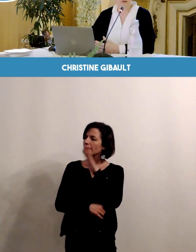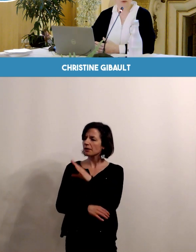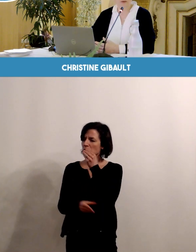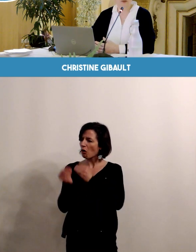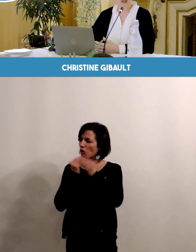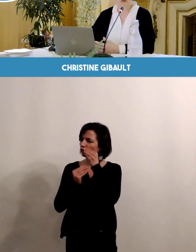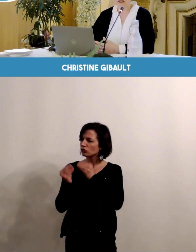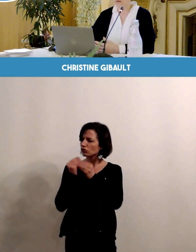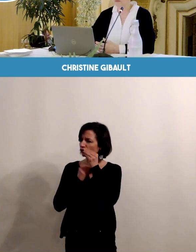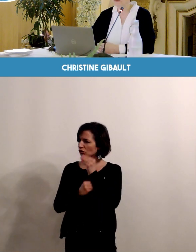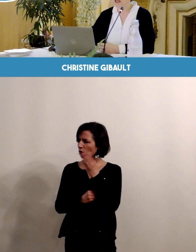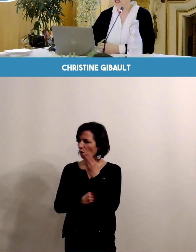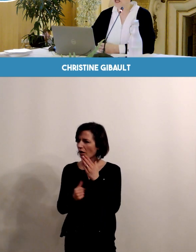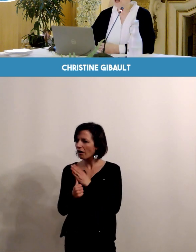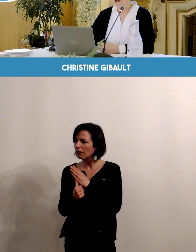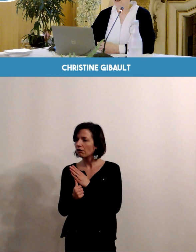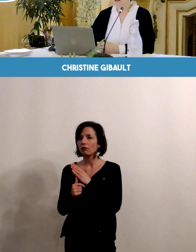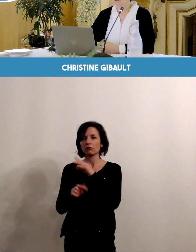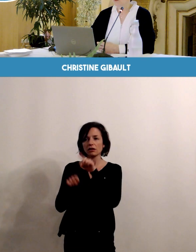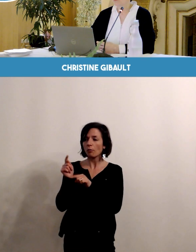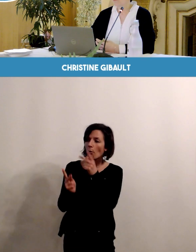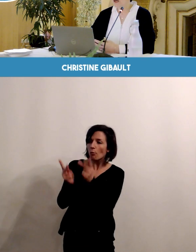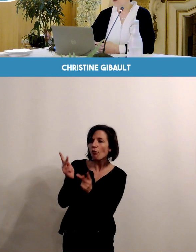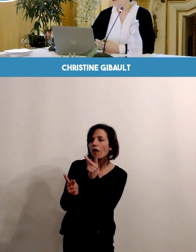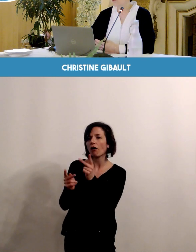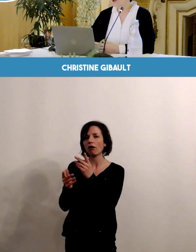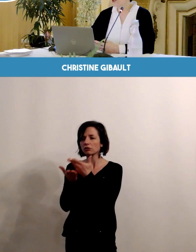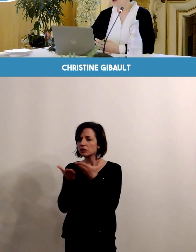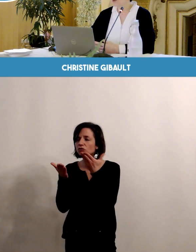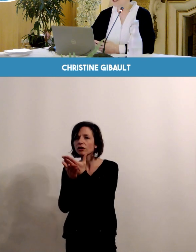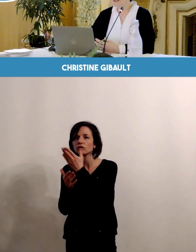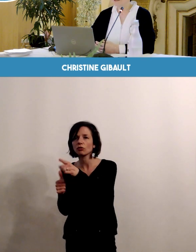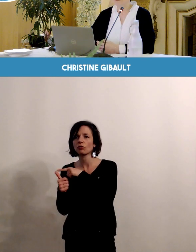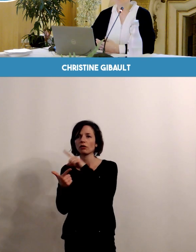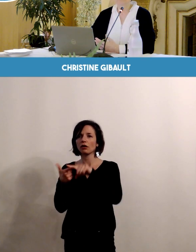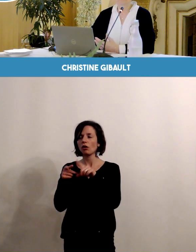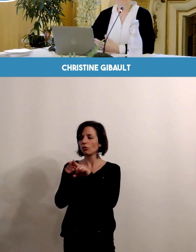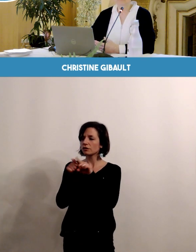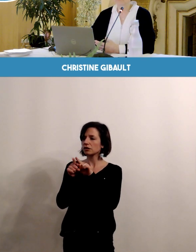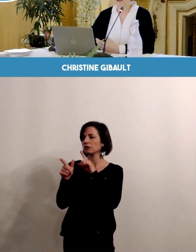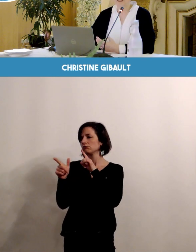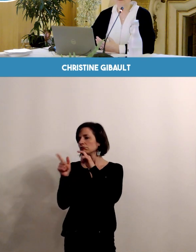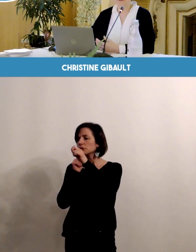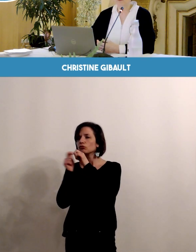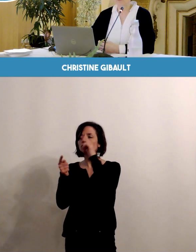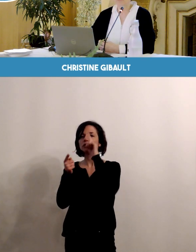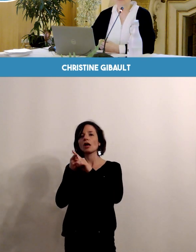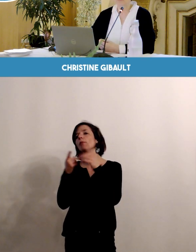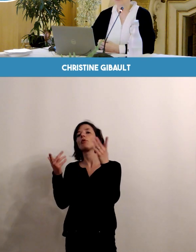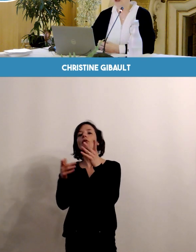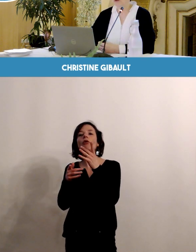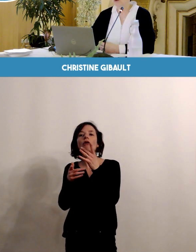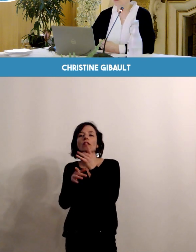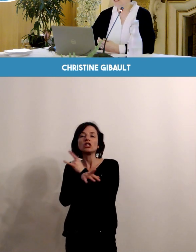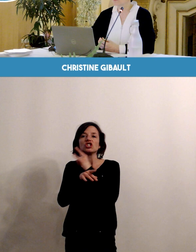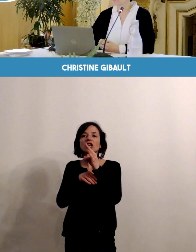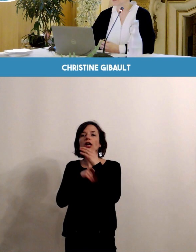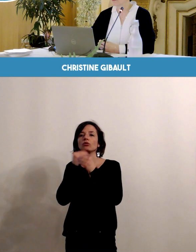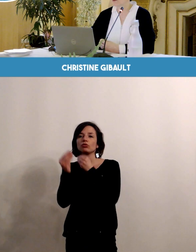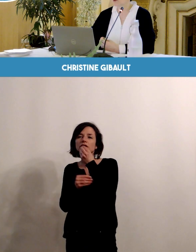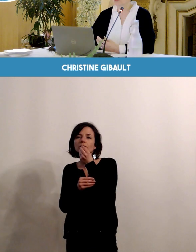en fonction de votre situation. Vous parlez de mesures hygiéno-diététiques, la prévention de la